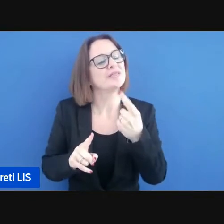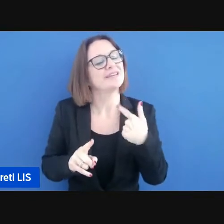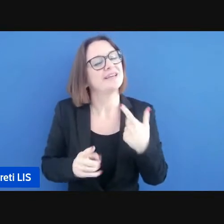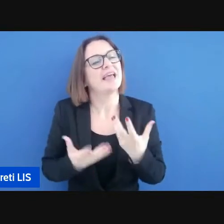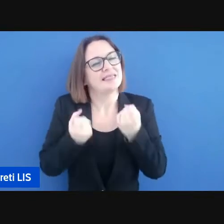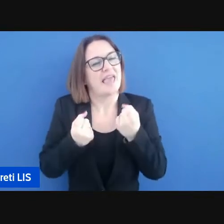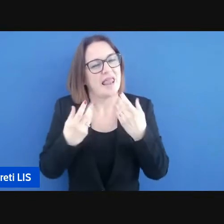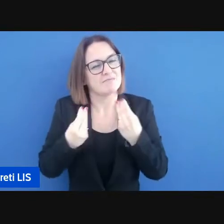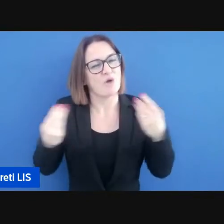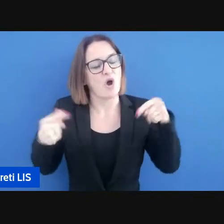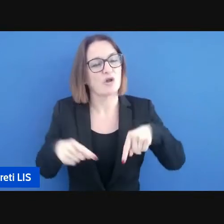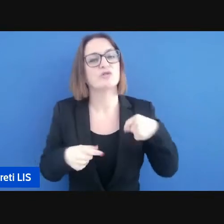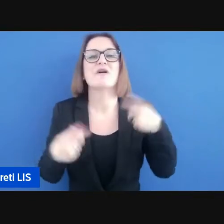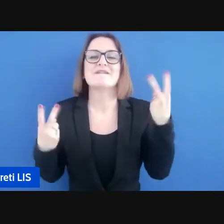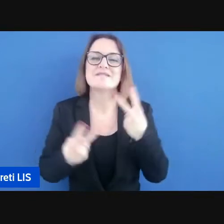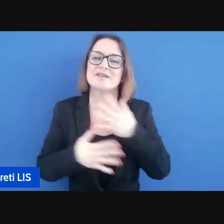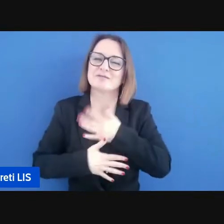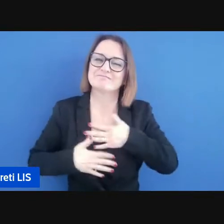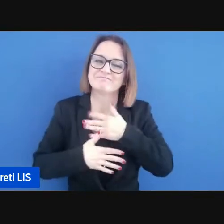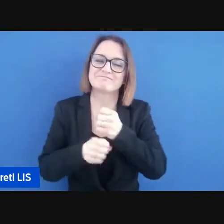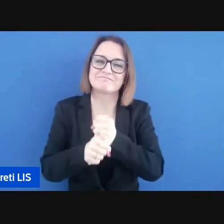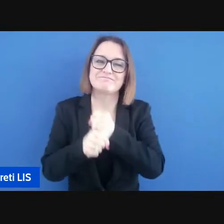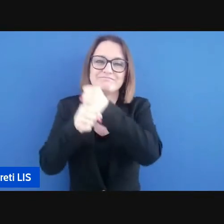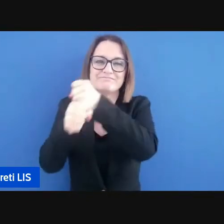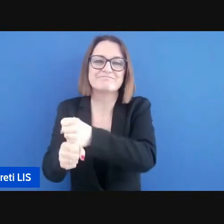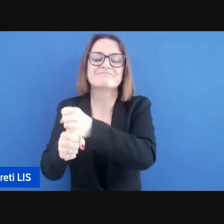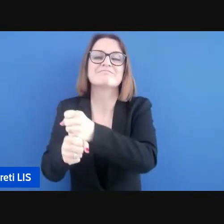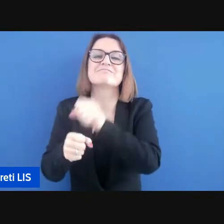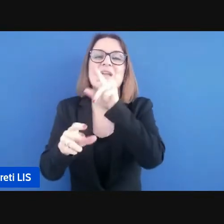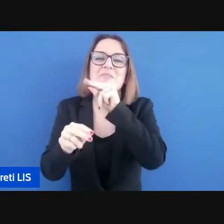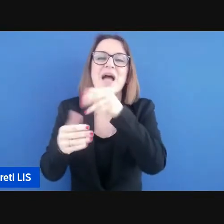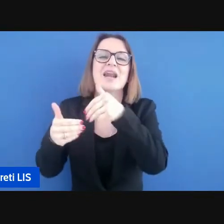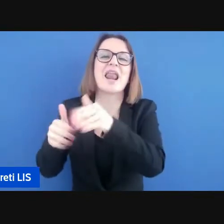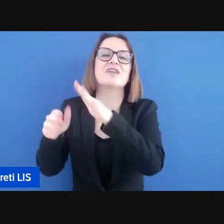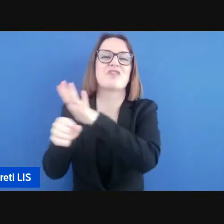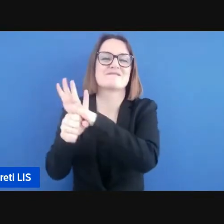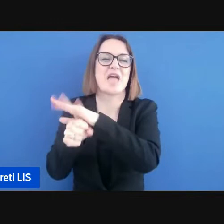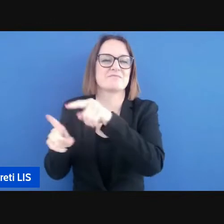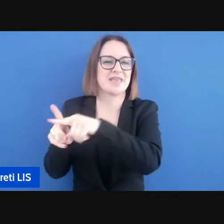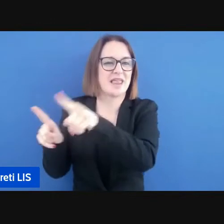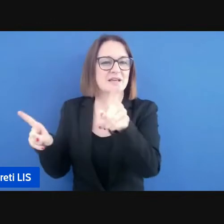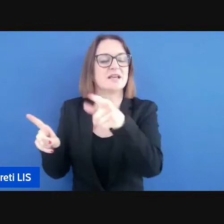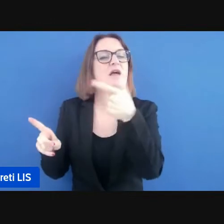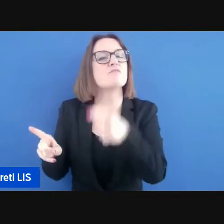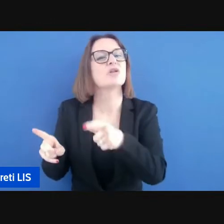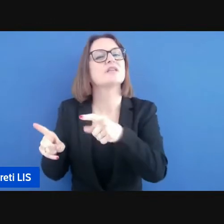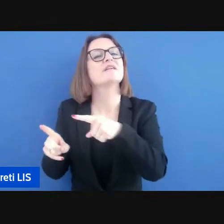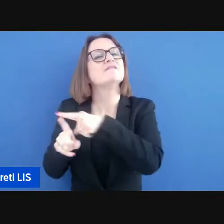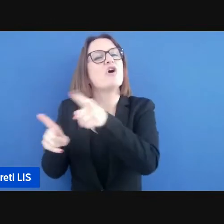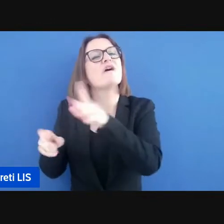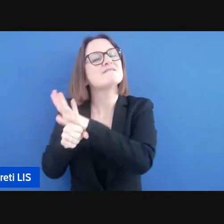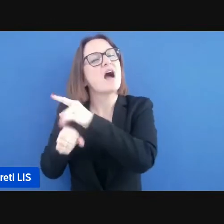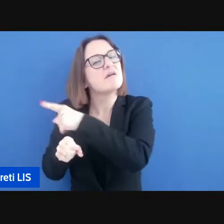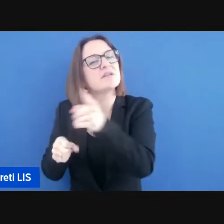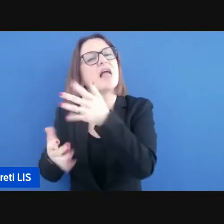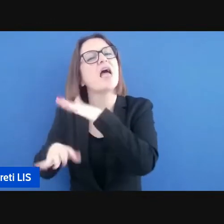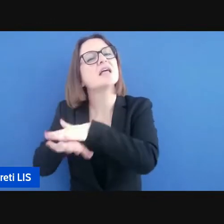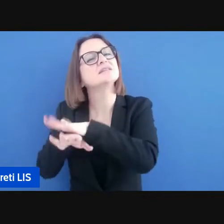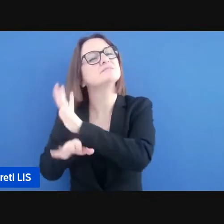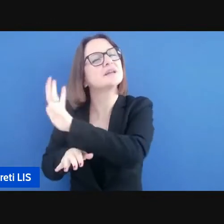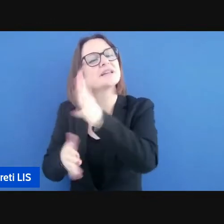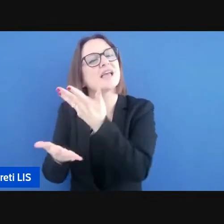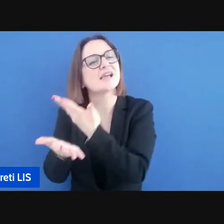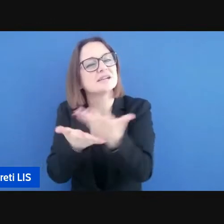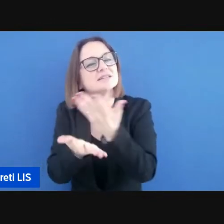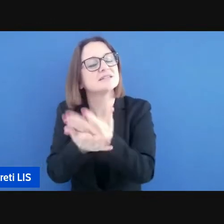gratitudine che lascio parola alle famiglie perché ascoltando le loro narrazioni e le loro storie che